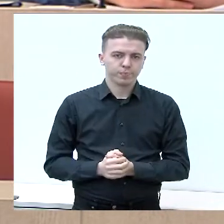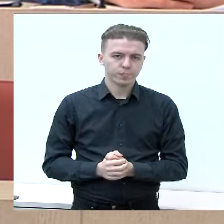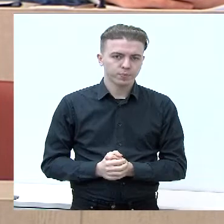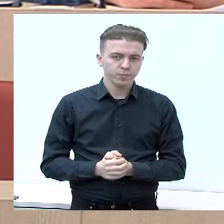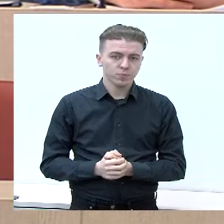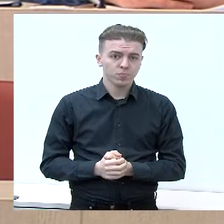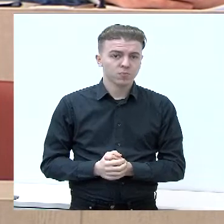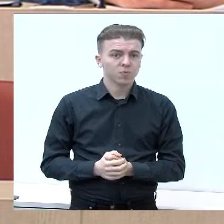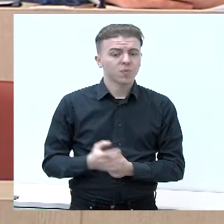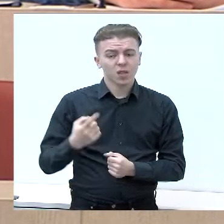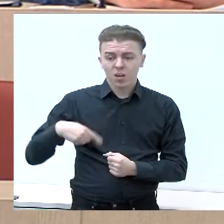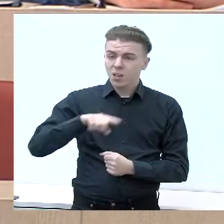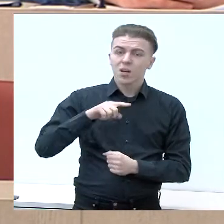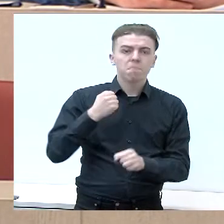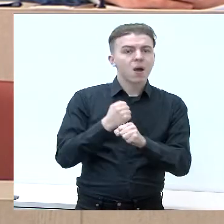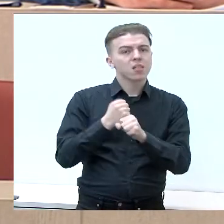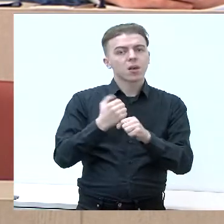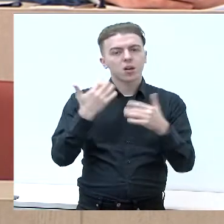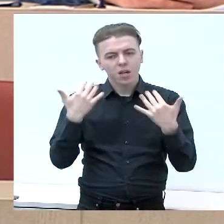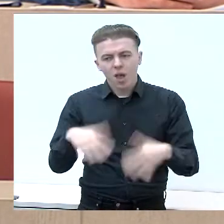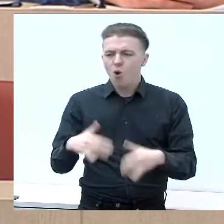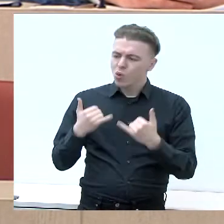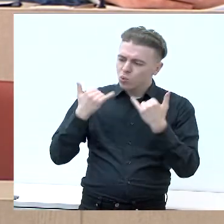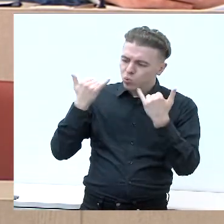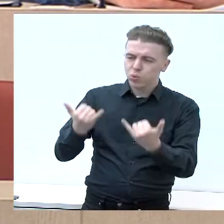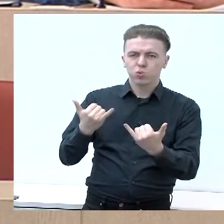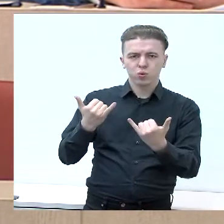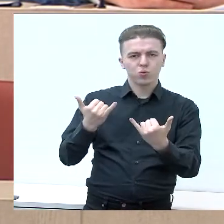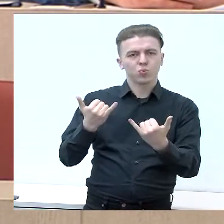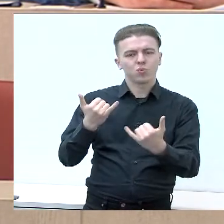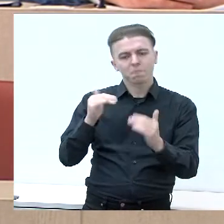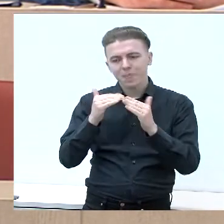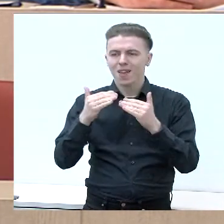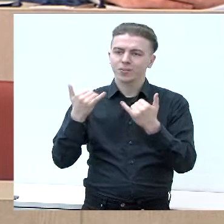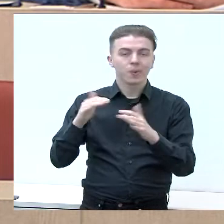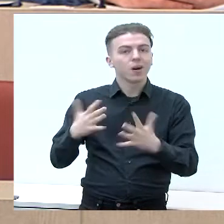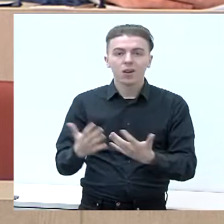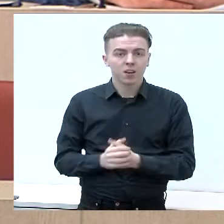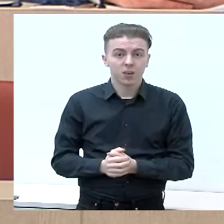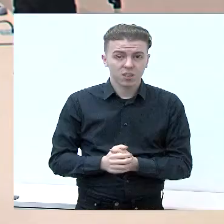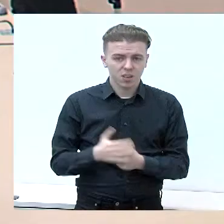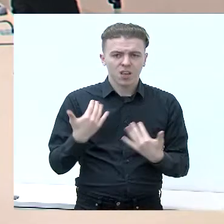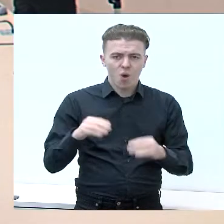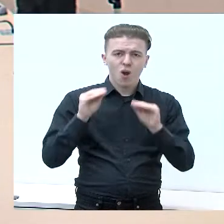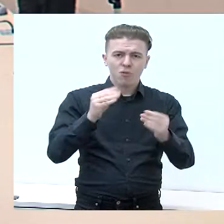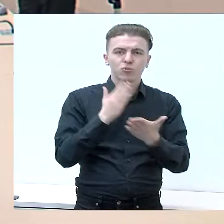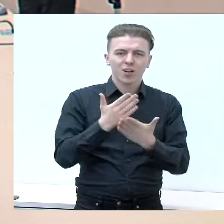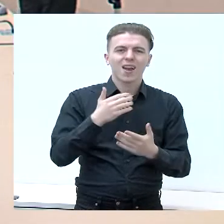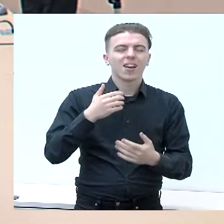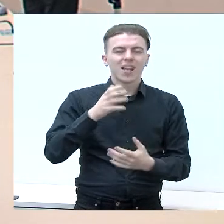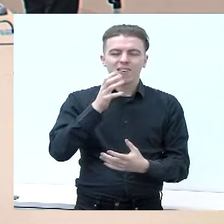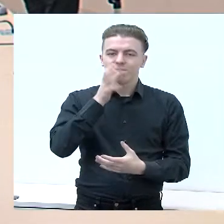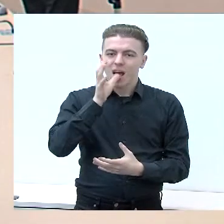norime, ką mes esame padarę Kalvarijos savivaldybėje? Iš tiesų Kalvarijos savivaldybėje esame įrengę geriamą į vandenį